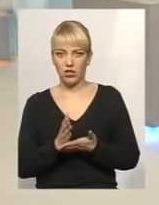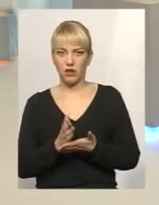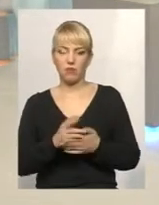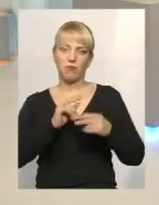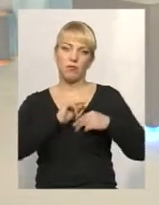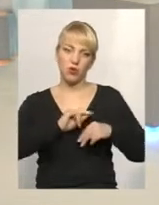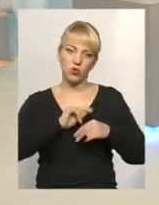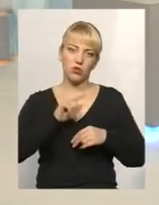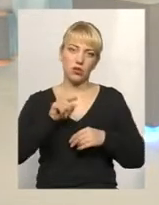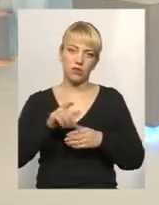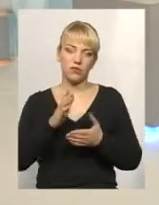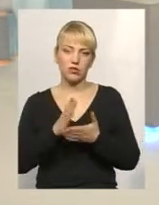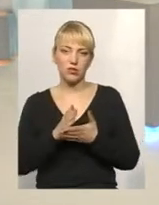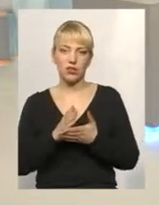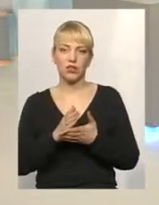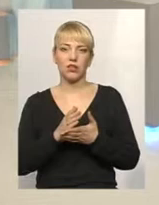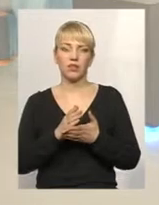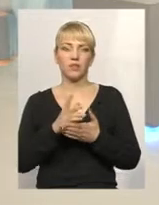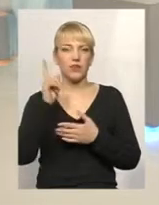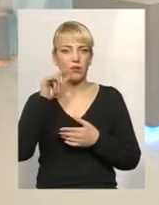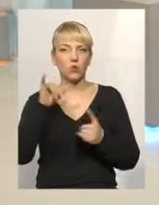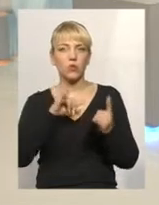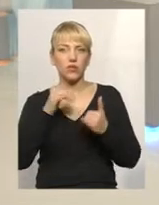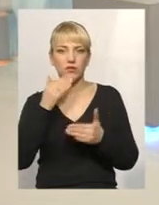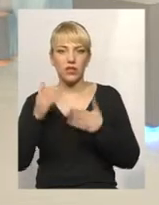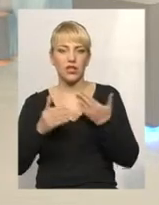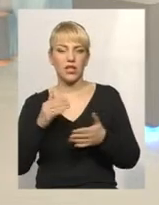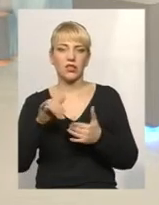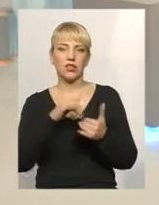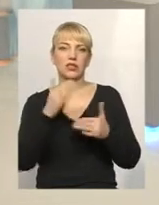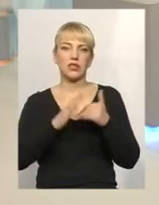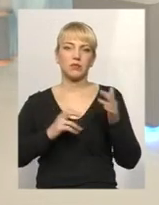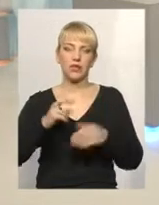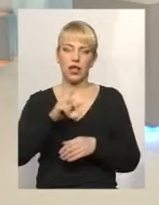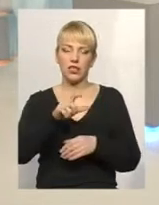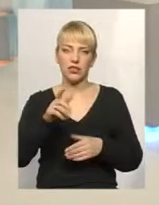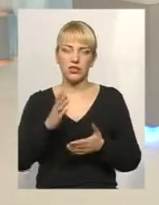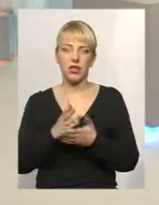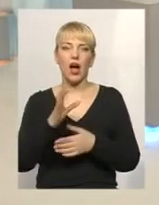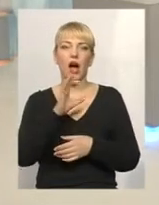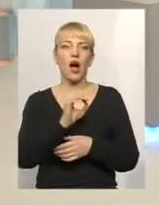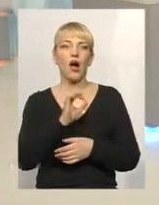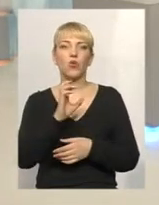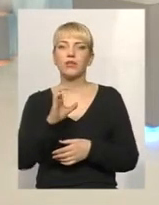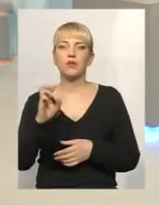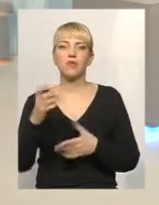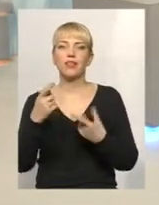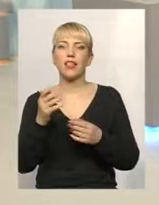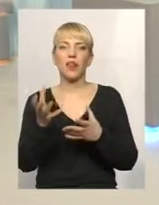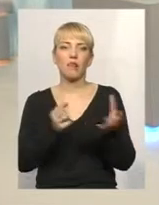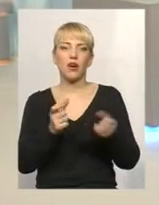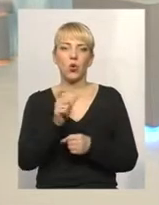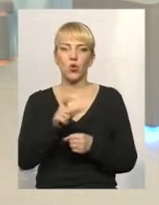Працюємо, там знаємо, куди звертатись. У них база є, спеціалісти є. А ОСББ. Ну, де ж цих людей набрати,